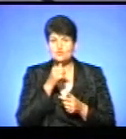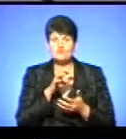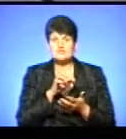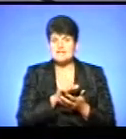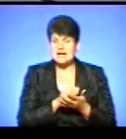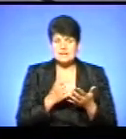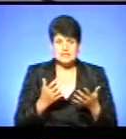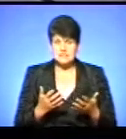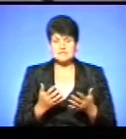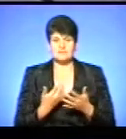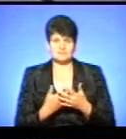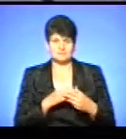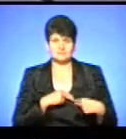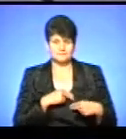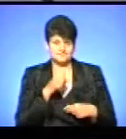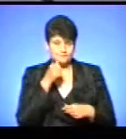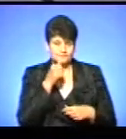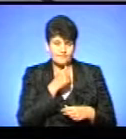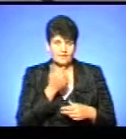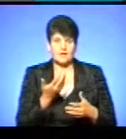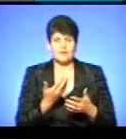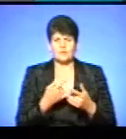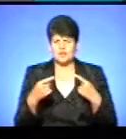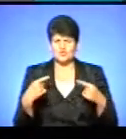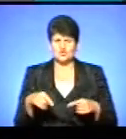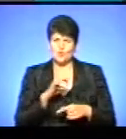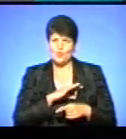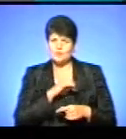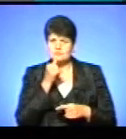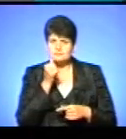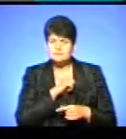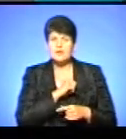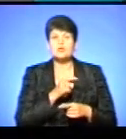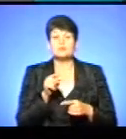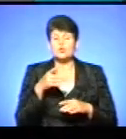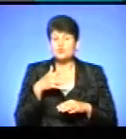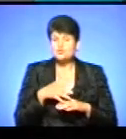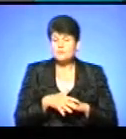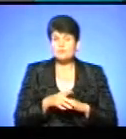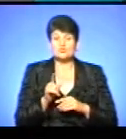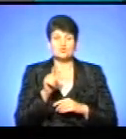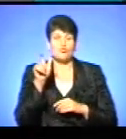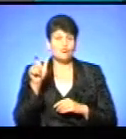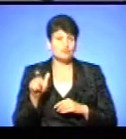ми говоримо про інші речі, приховані доходи, то ми розуміємо, що, наприклад, коли людина